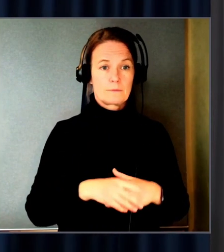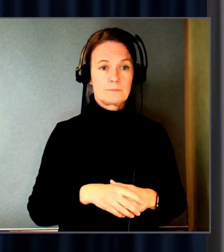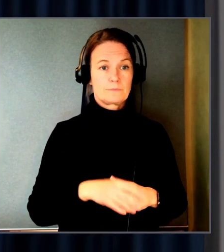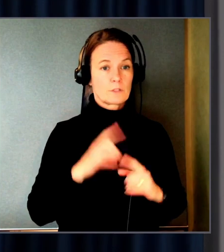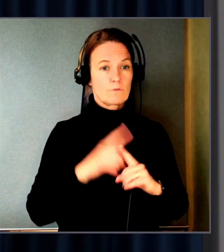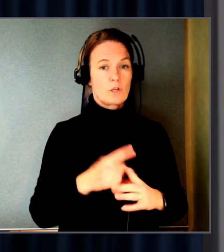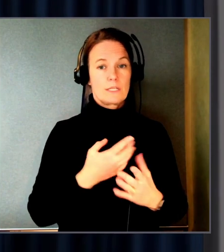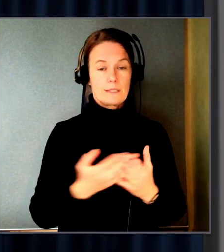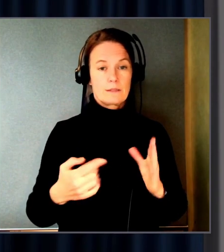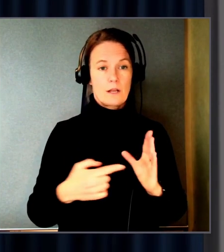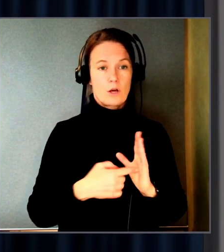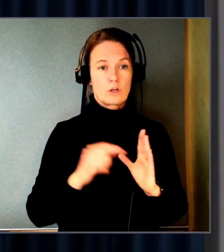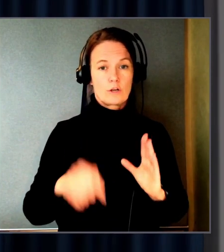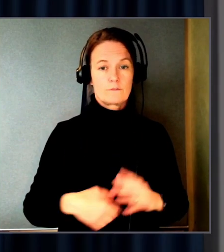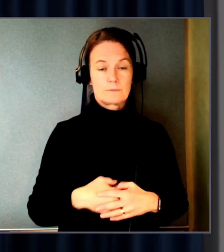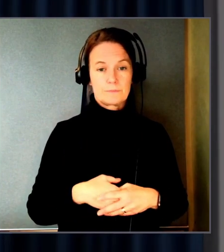Men ja.